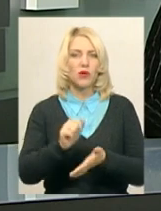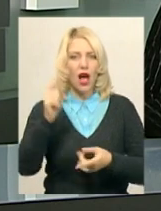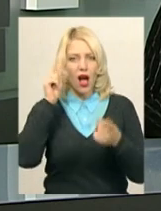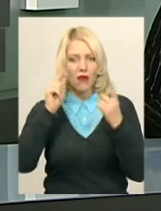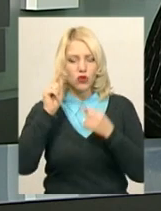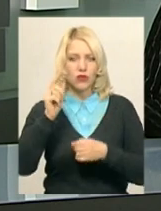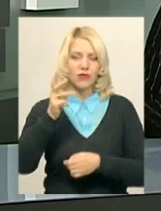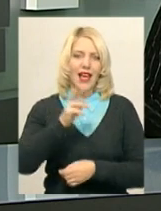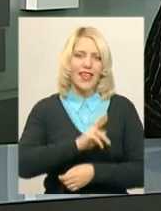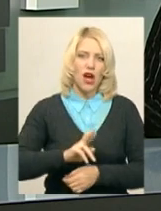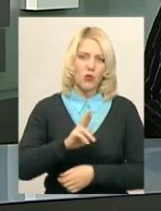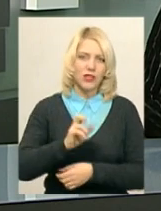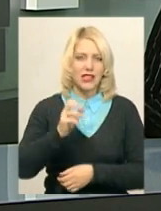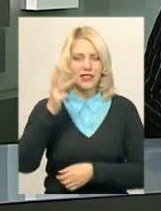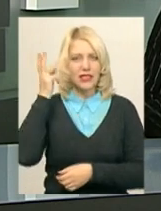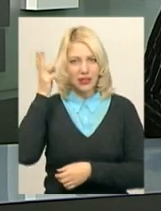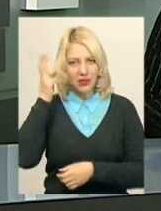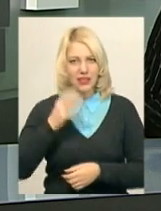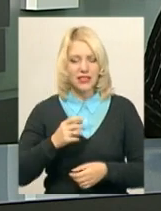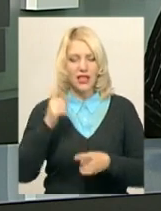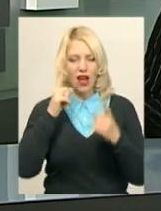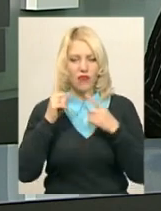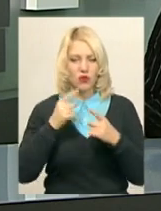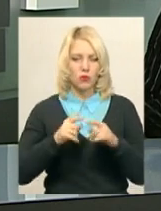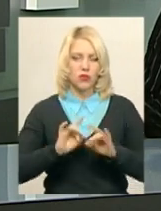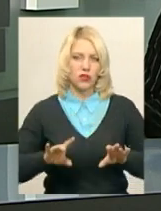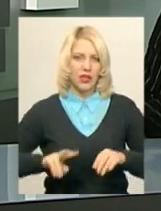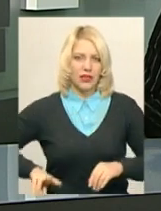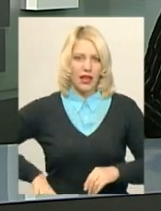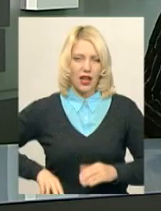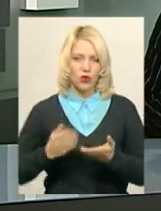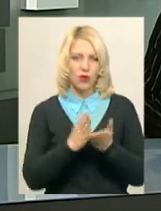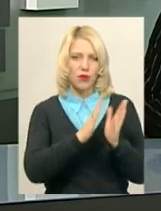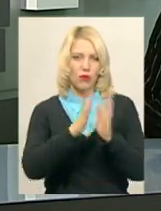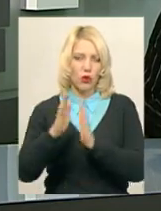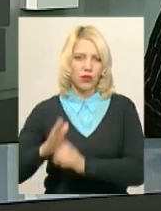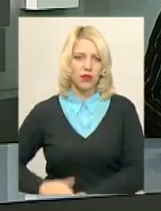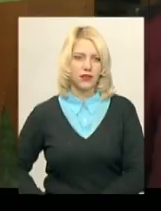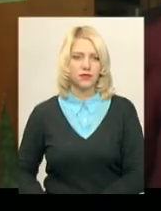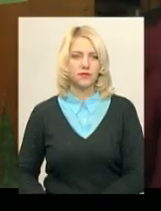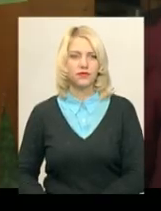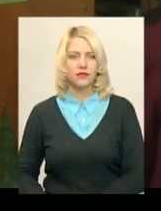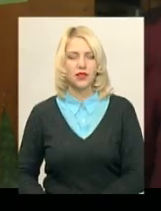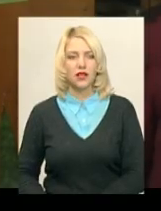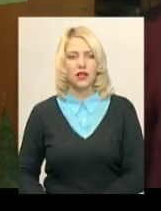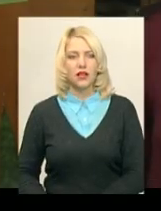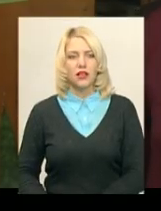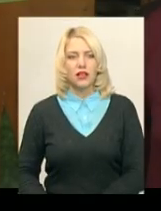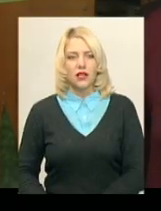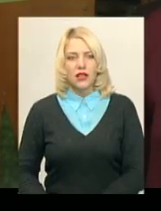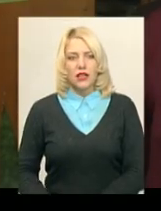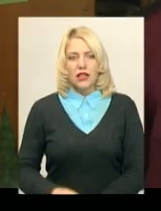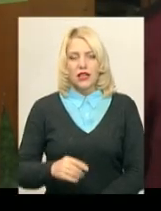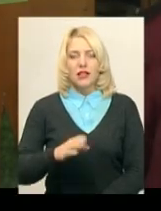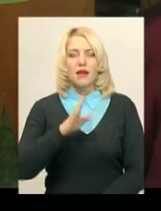Про це розповідає директорка Ярмолинецької централізованої районної бібліотеки Олена Слободян. Бібліограф із 40